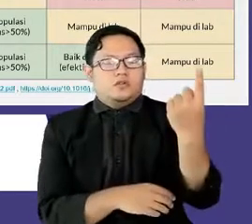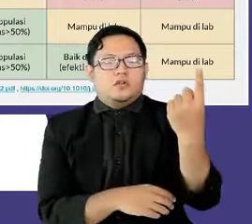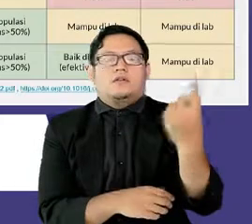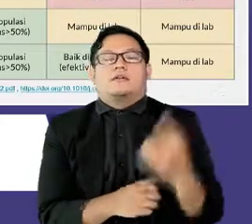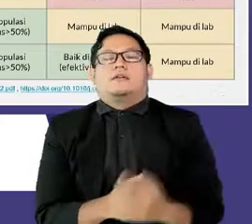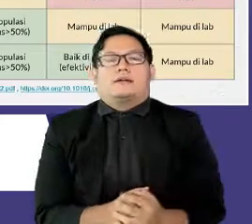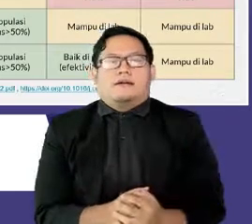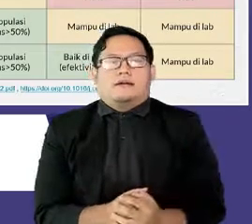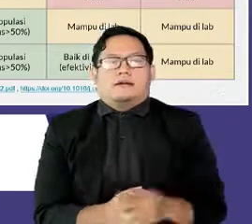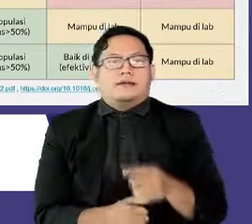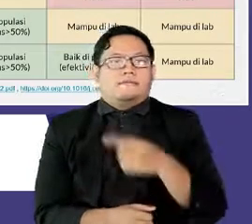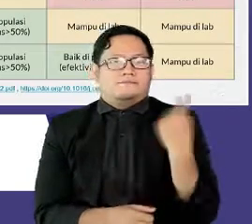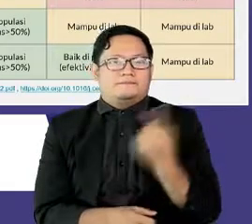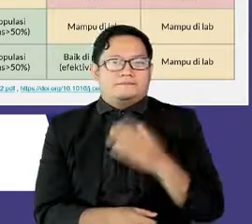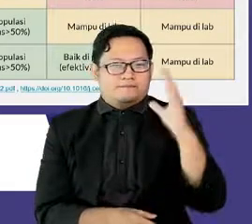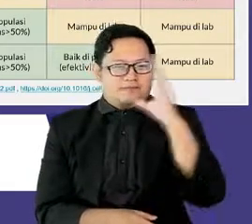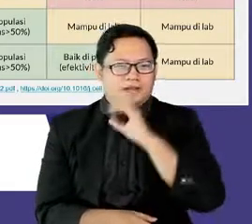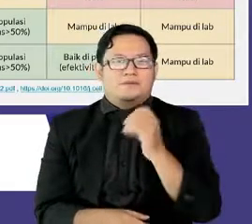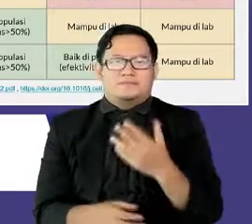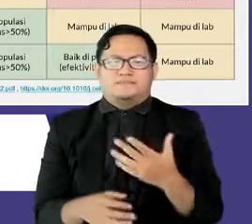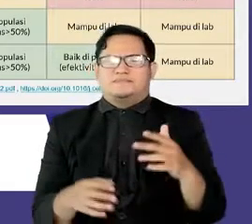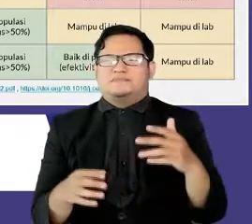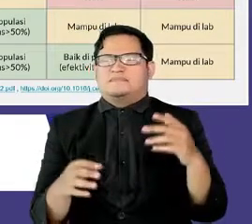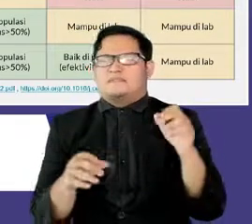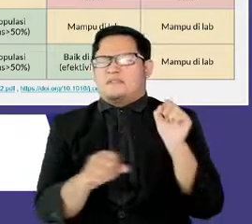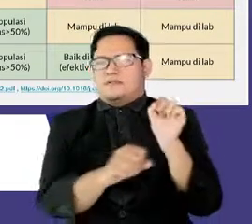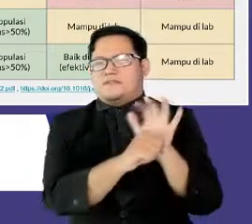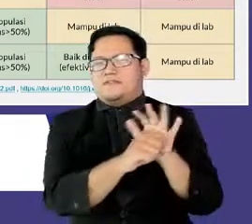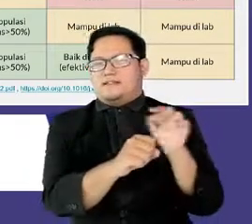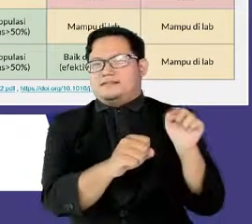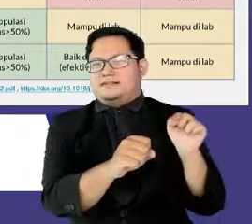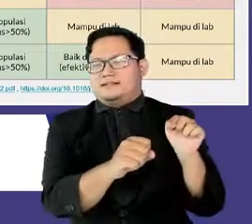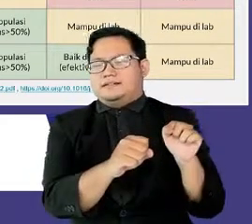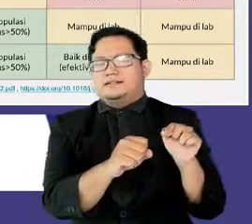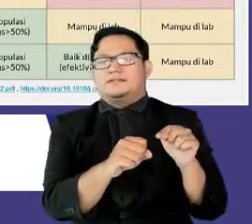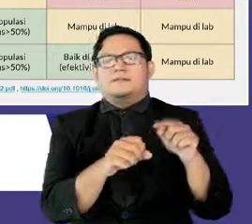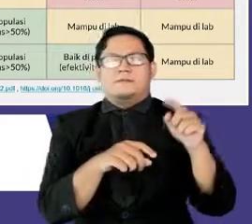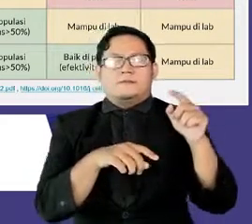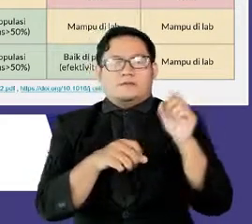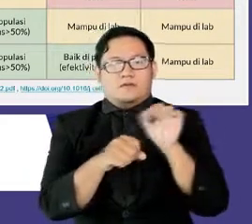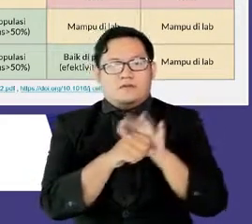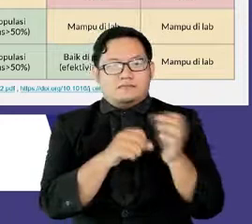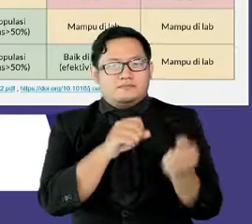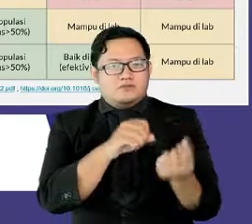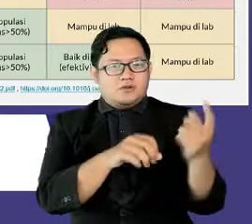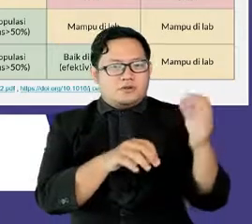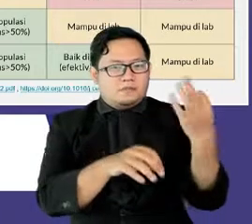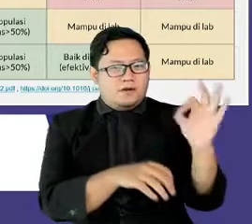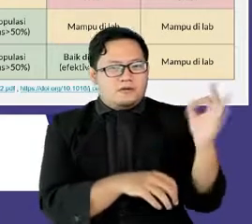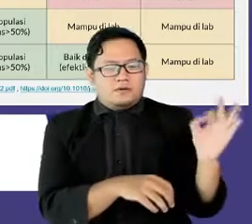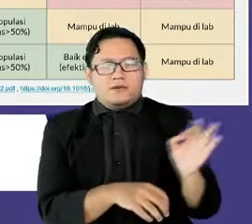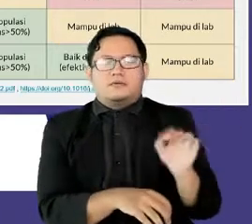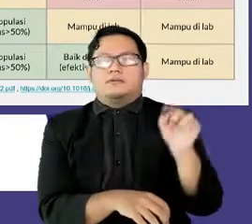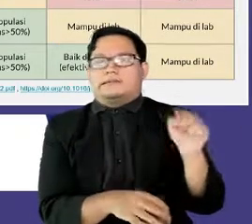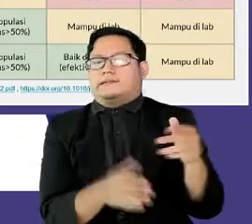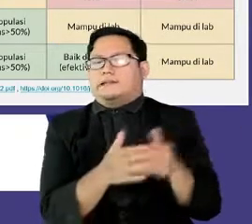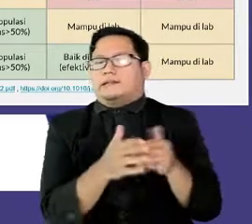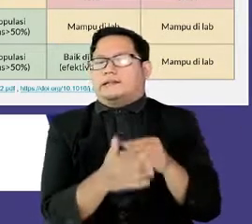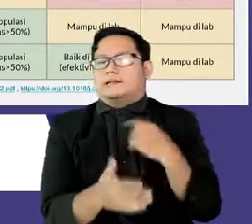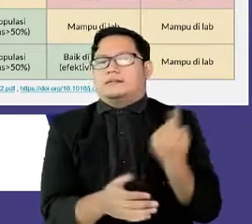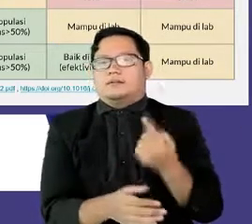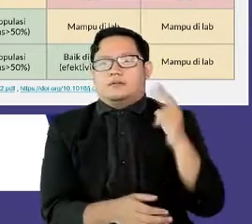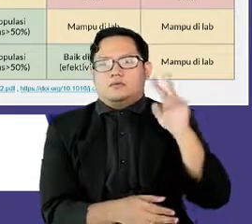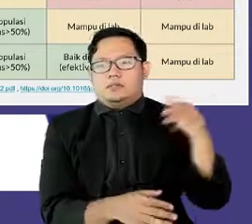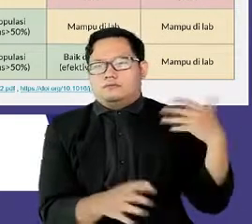ketahui, dinamika varian virus COVID-19 telah menjadi tantangan bagi kita selama hampir dua tahun terakhir.